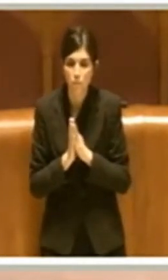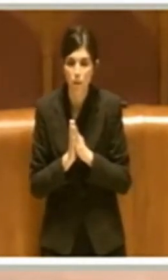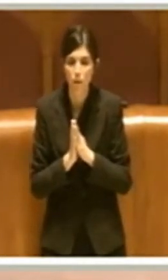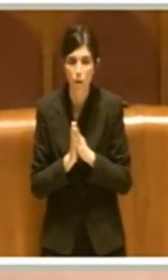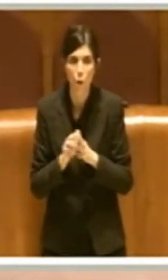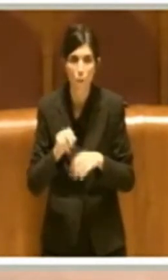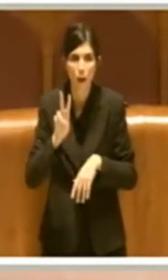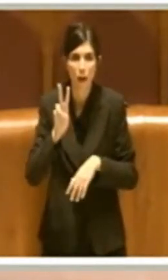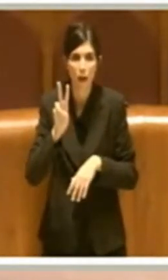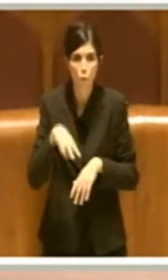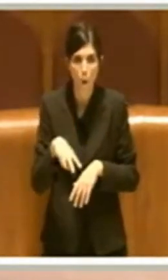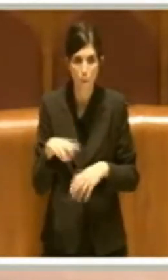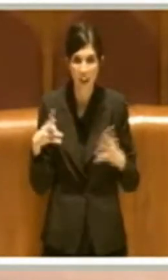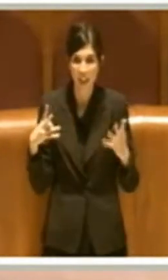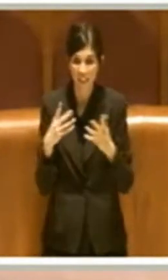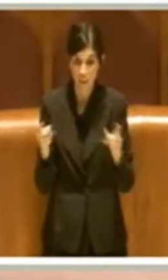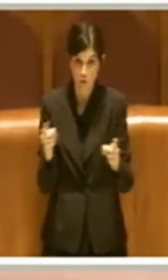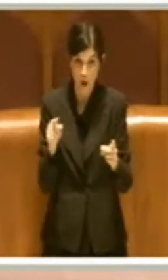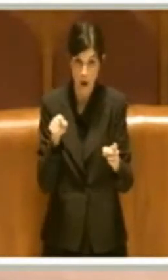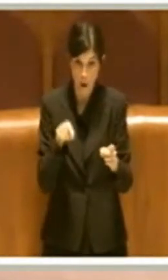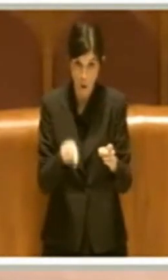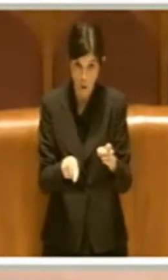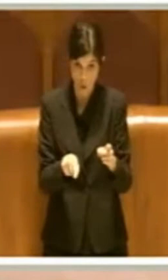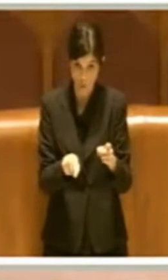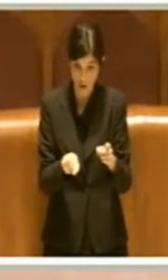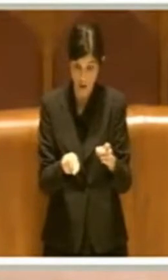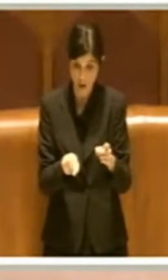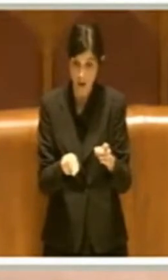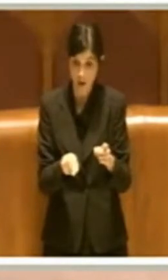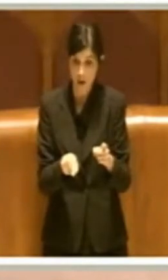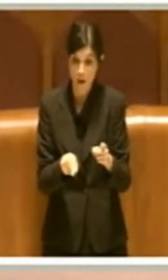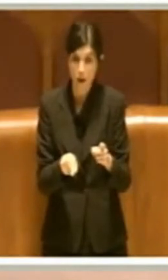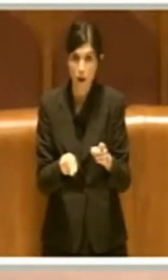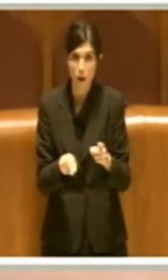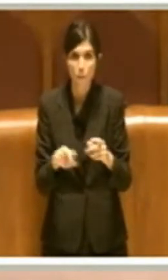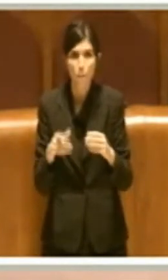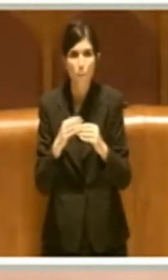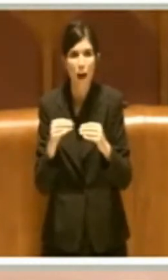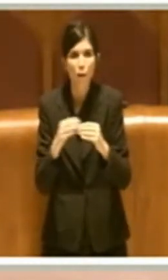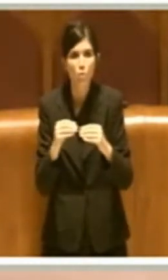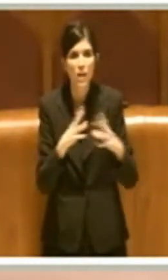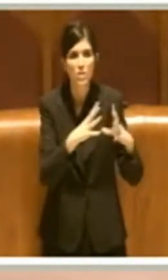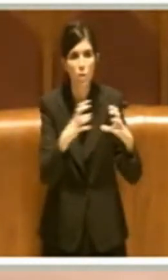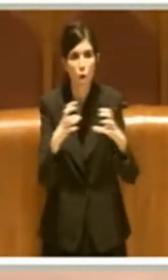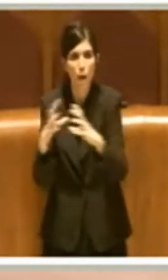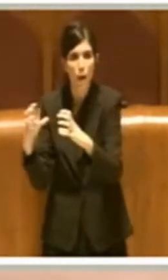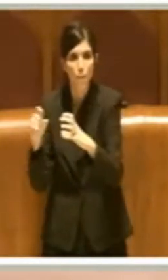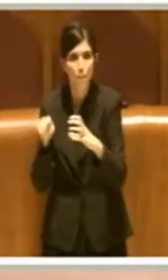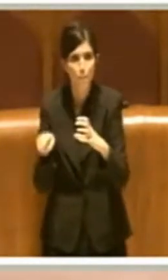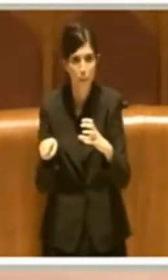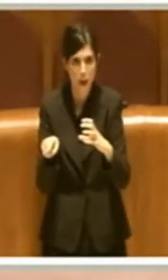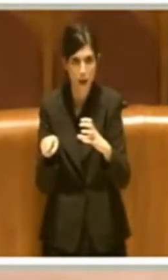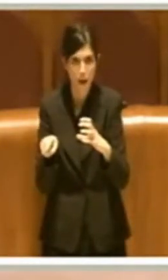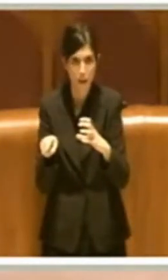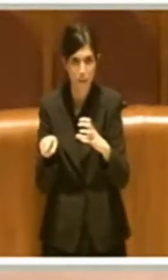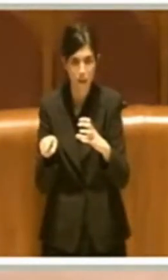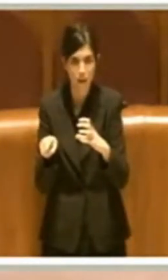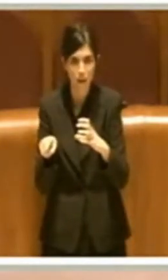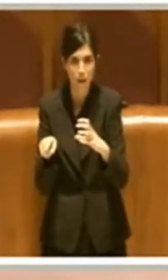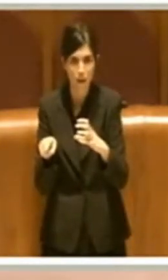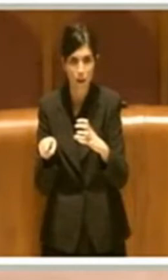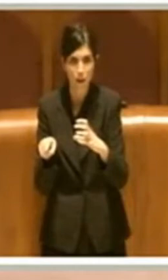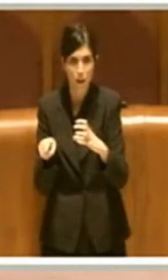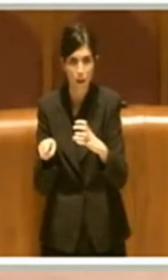del 2019 c'è stata anche la manutenzione degli impianti di